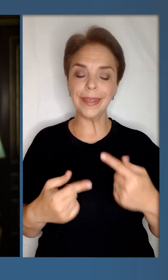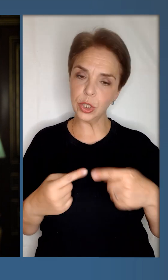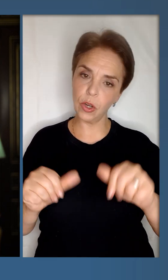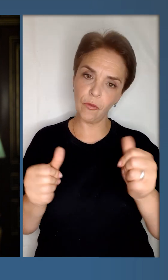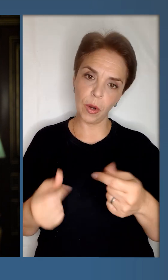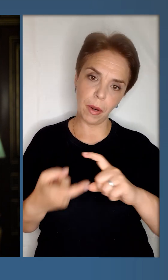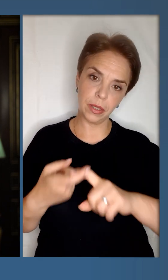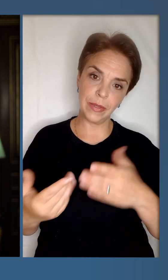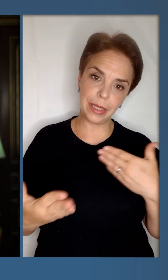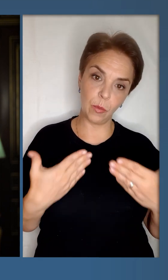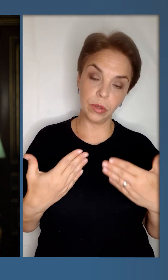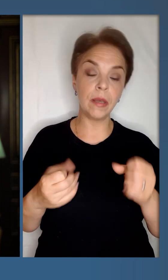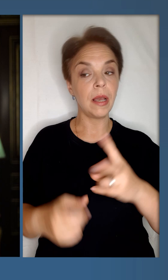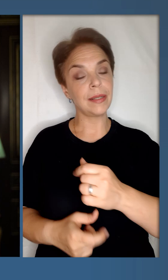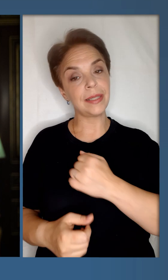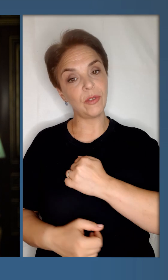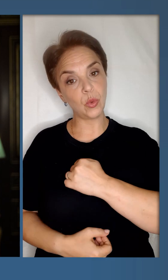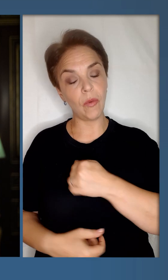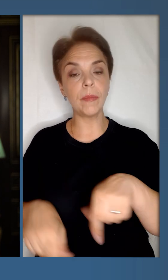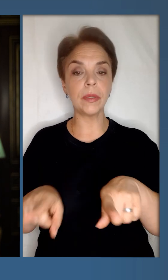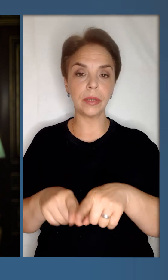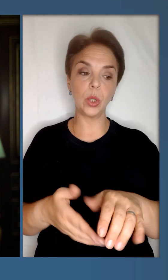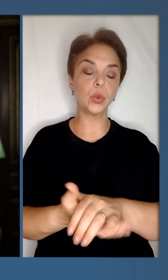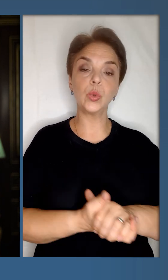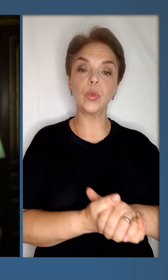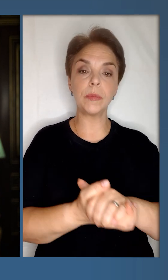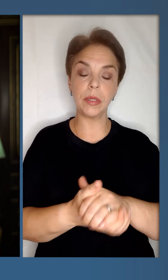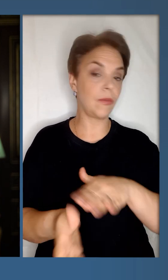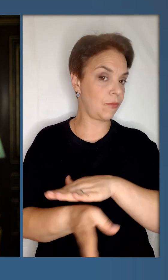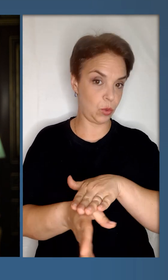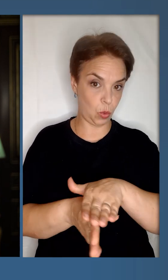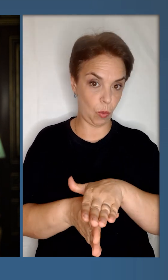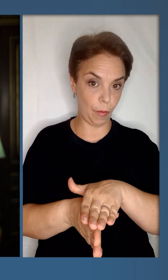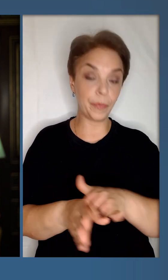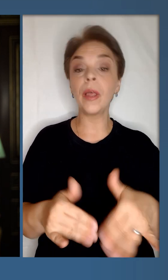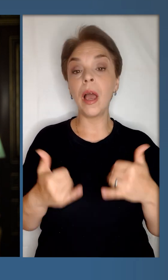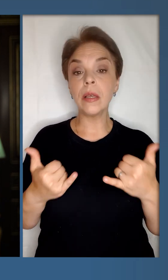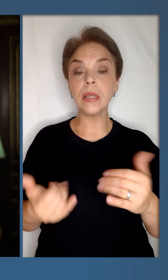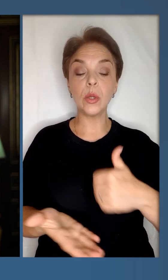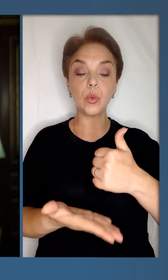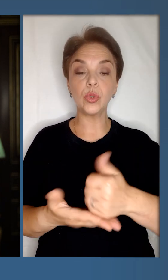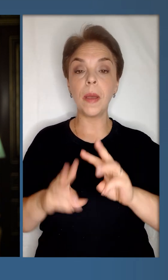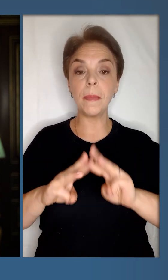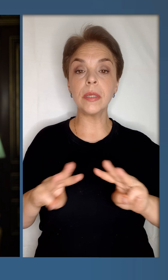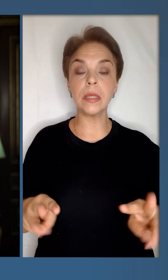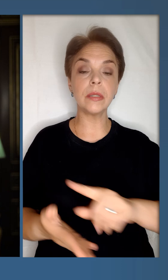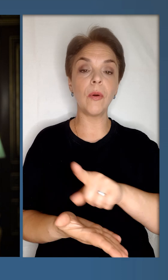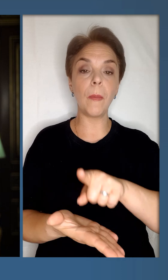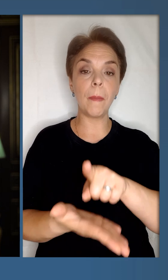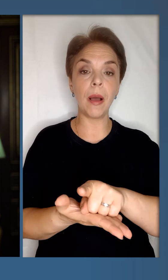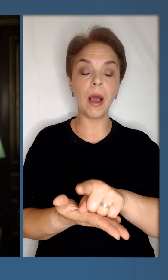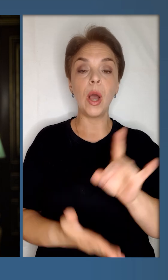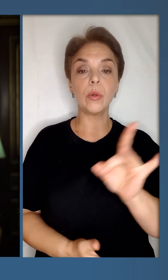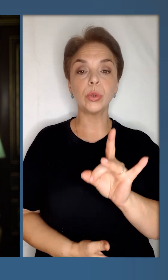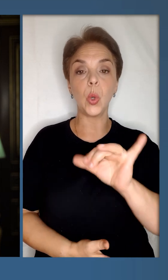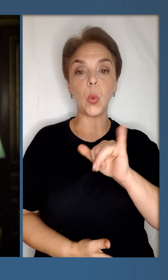та інших форматів взаємодії як з військовими, так і з суспільством в цілому. Зараз очолити міністерство